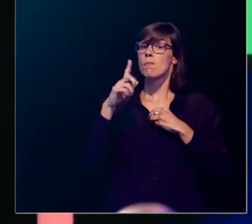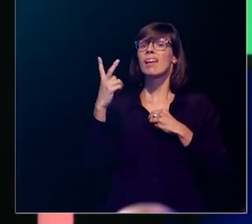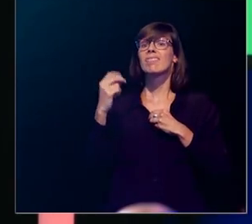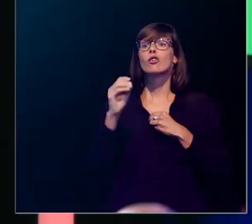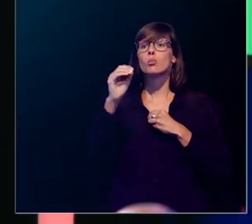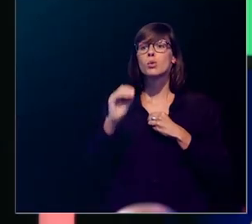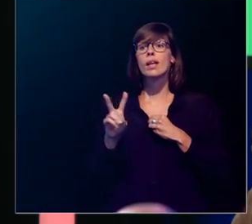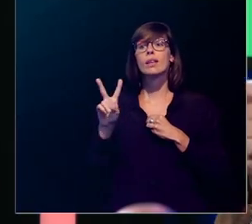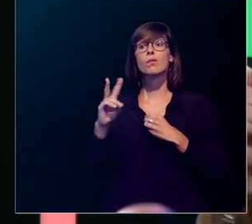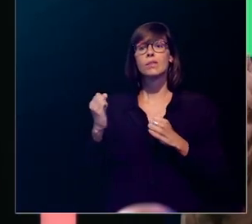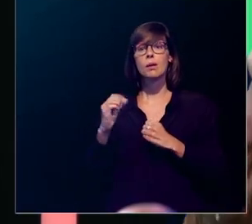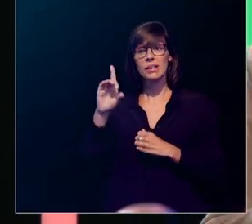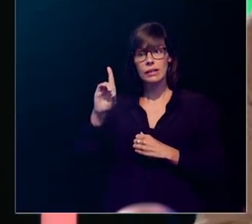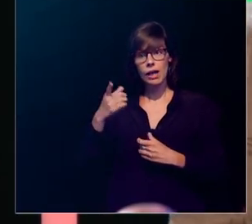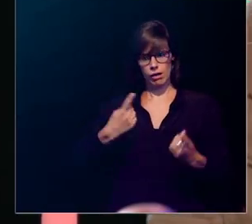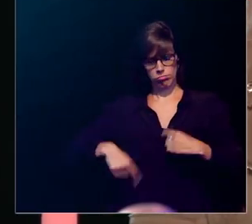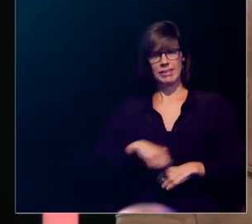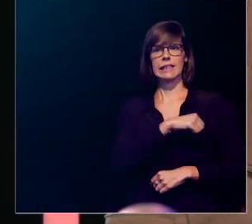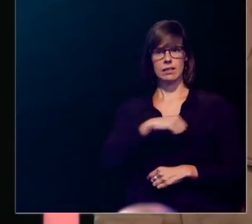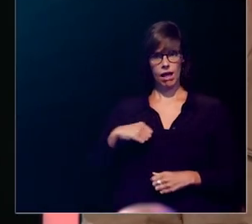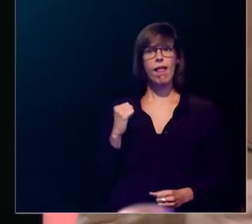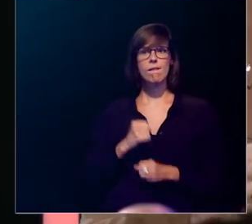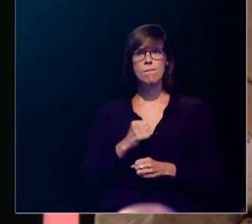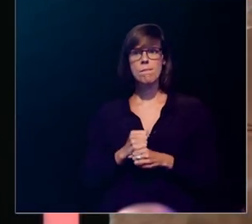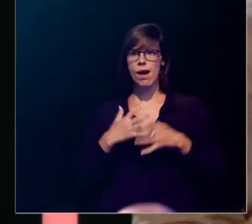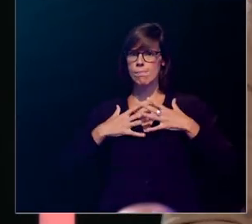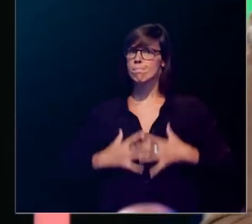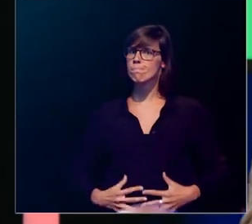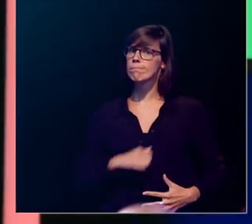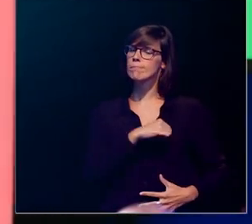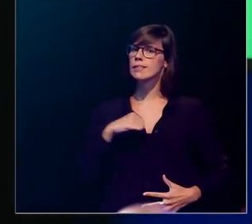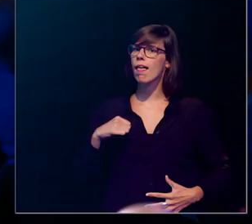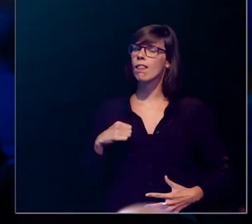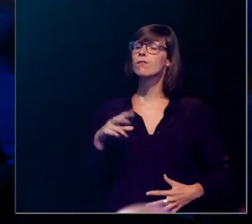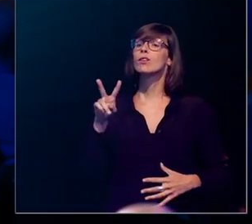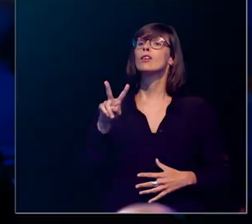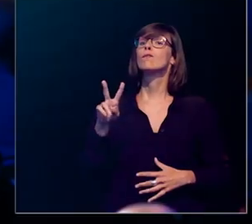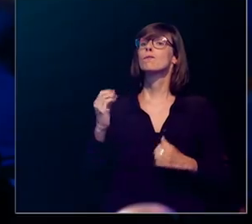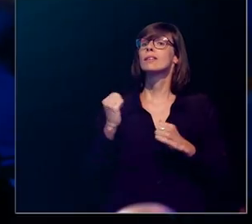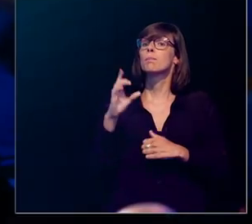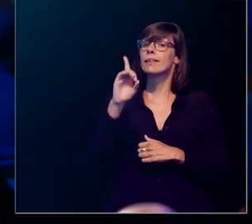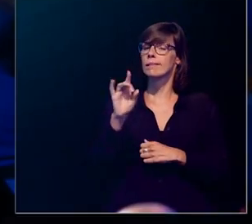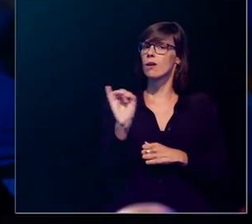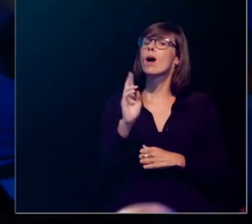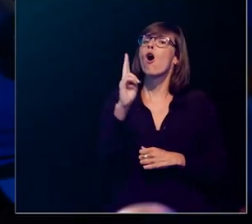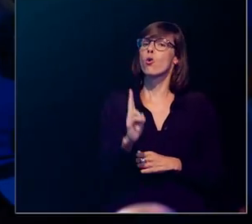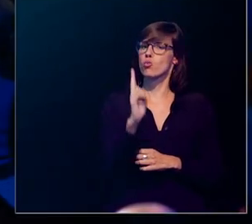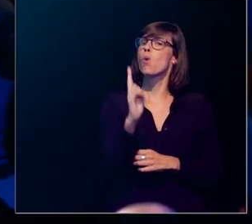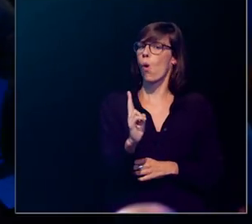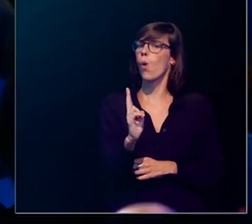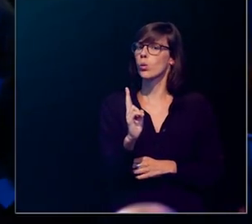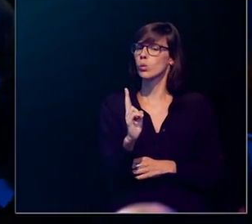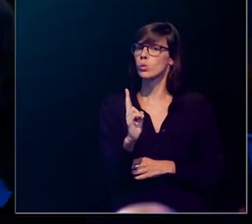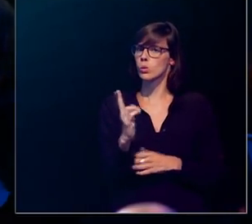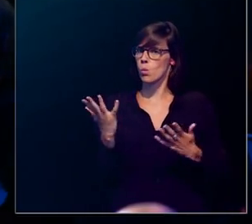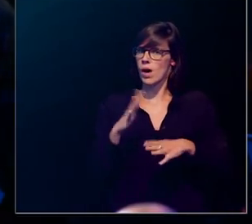D maken we eigenlijk zelf. Vitamine D is een hormoon dat gemaakt wordt in